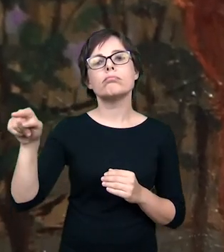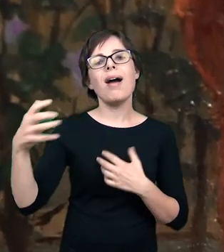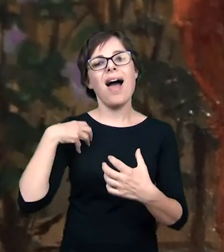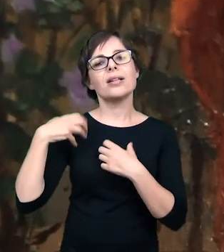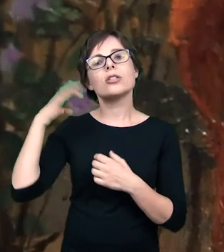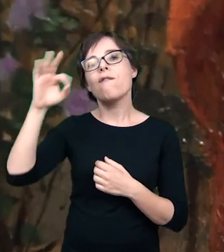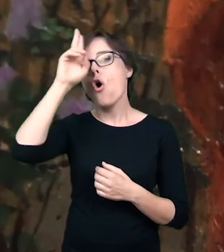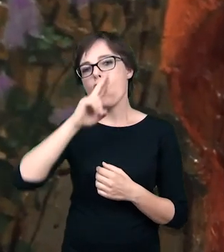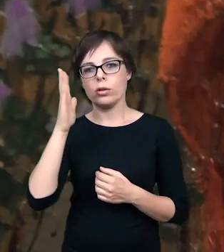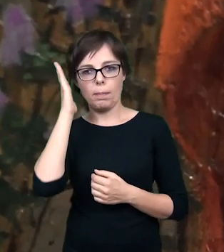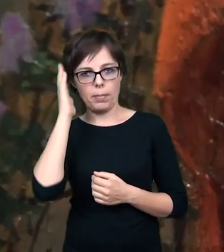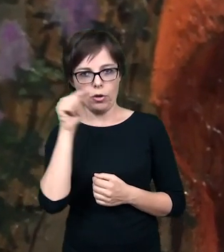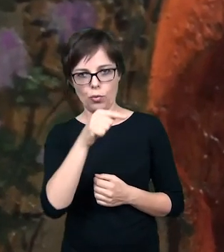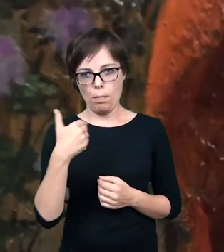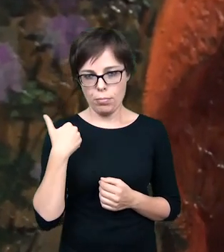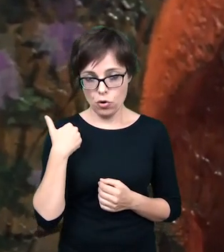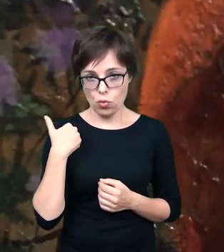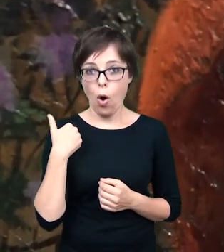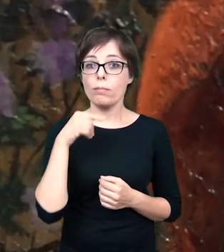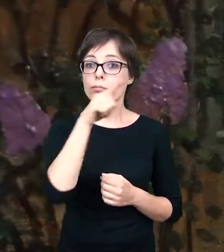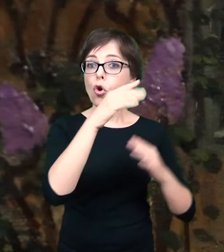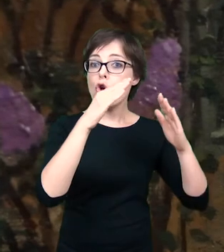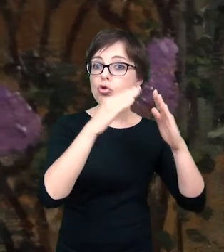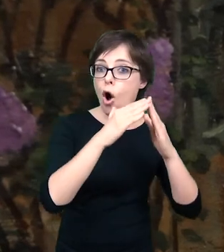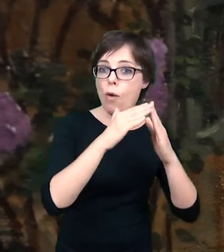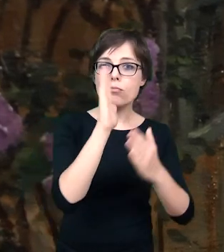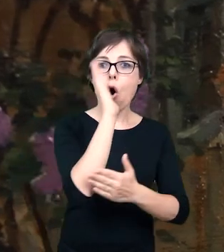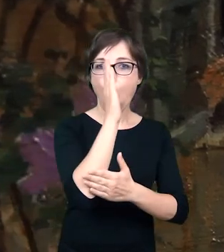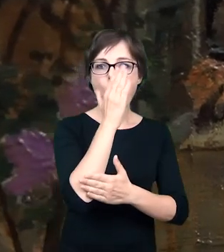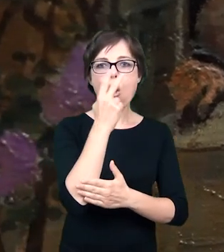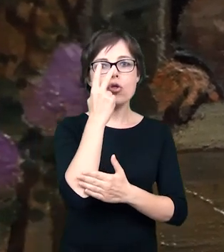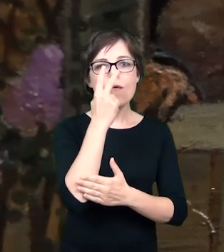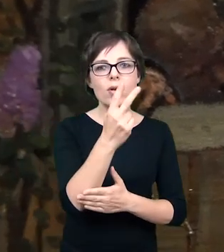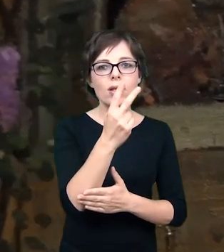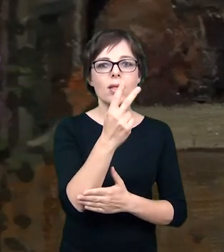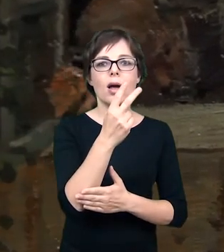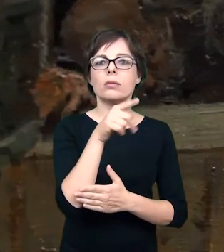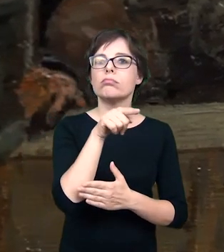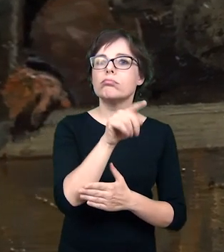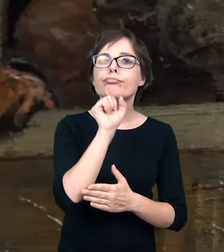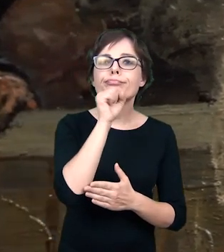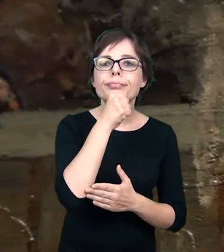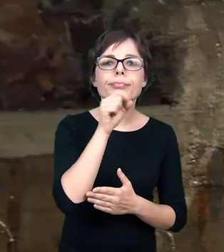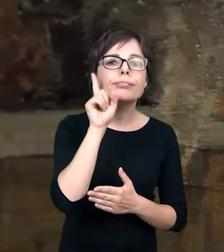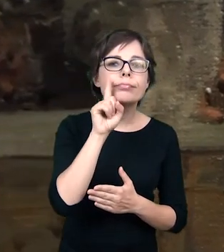artysty i widać właśnie starca wychylającego się przez okno, którym mdleje.